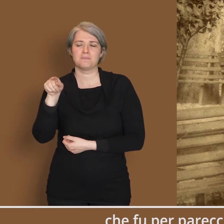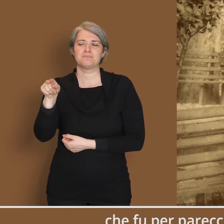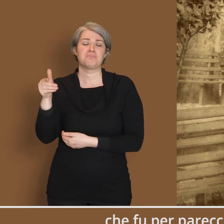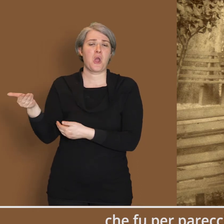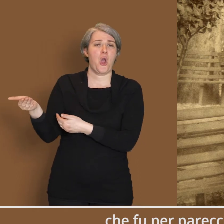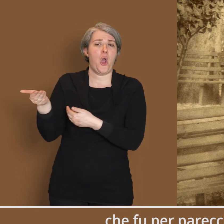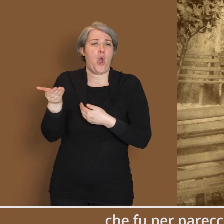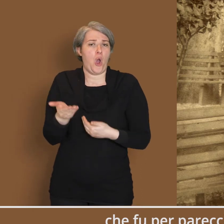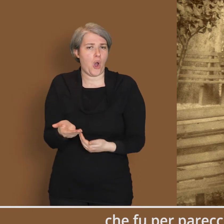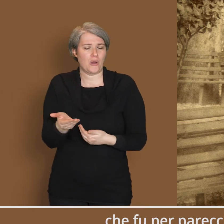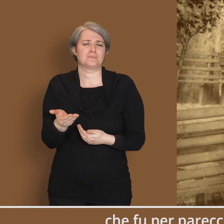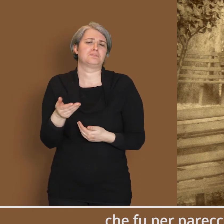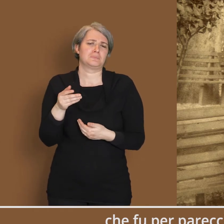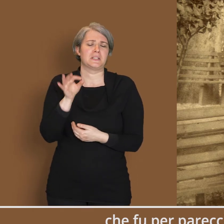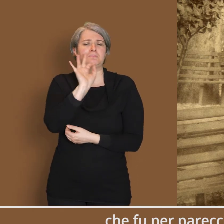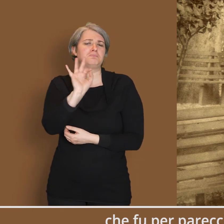nella casa di Bardonecchia.